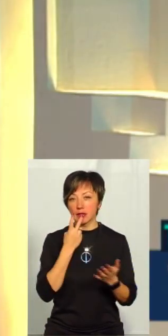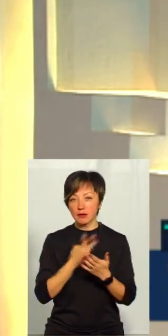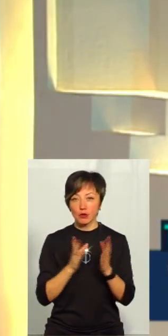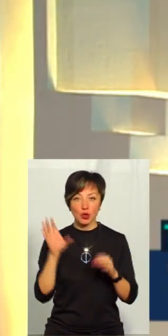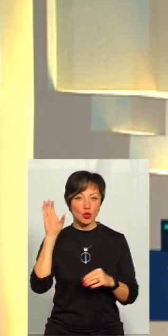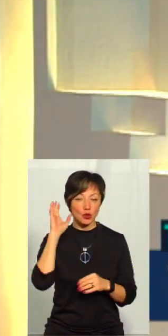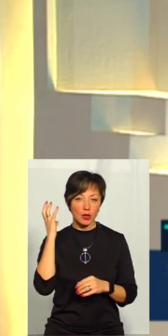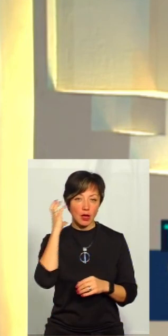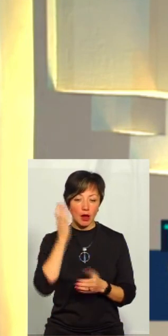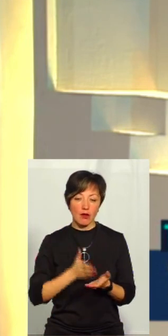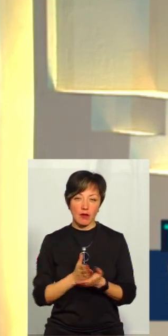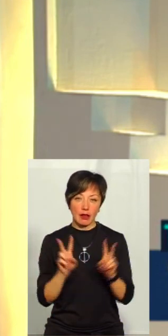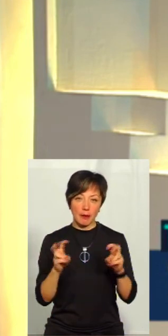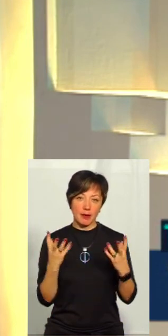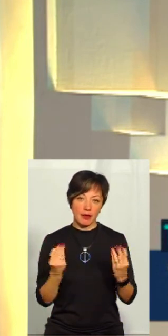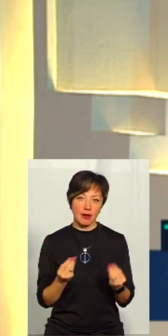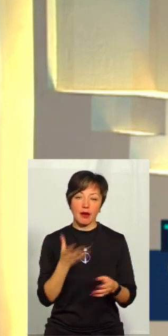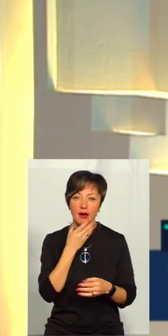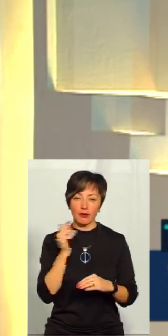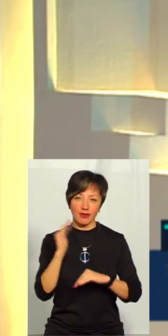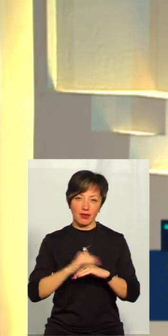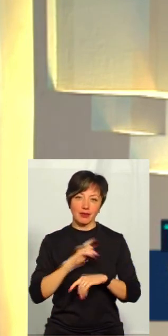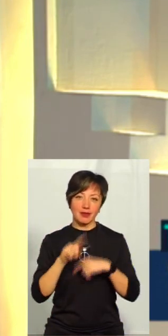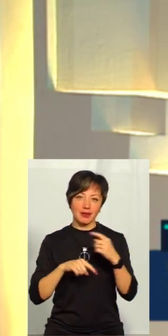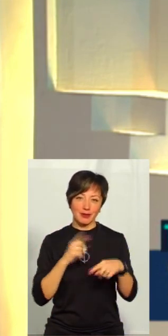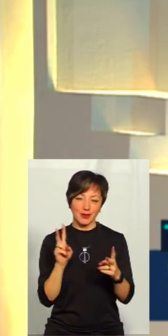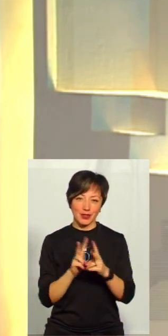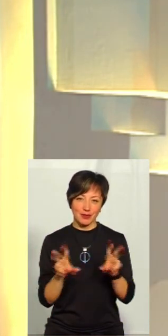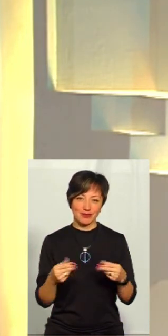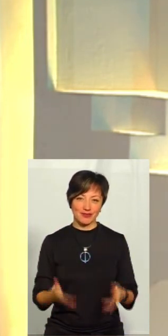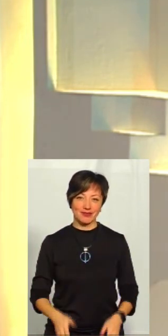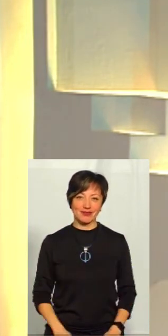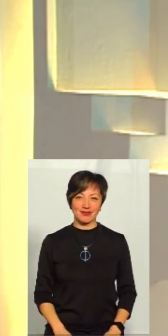дивився і буде слухати радіо-версії теми дня. Усім гарного вечора. Нехай щастить.